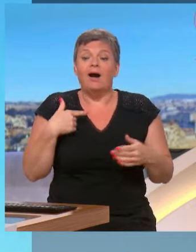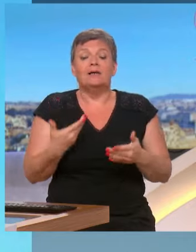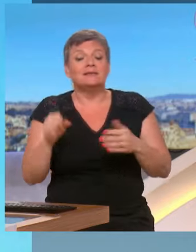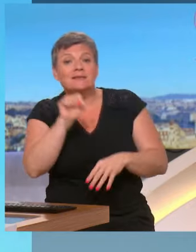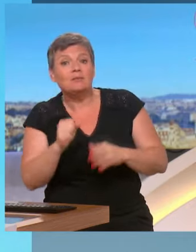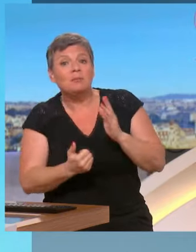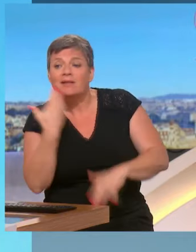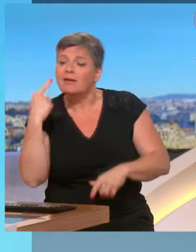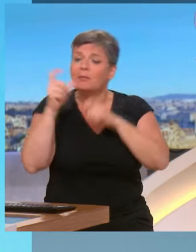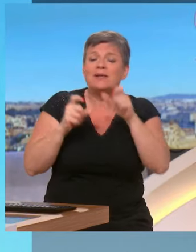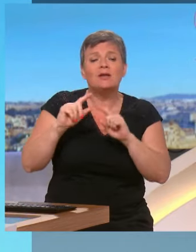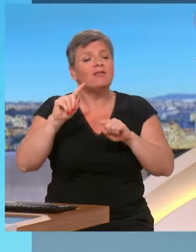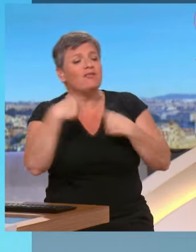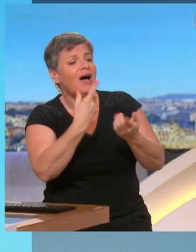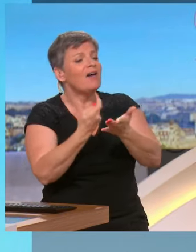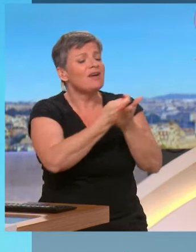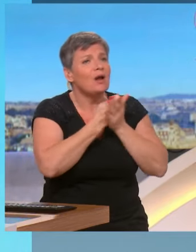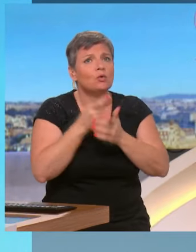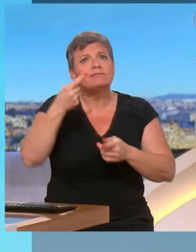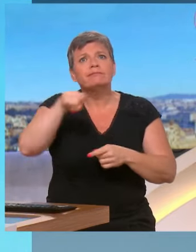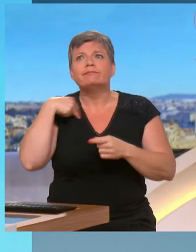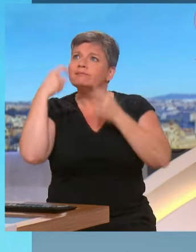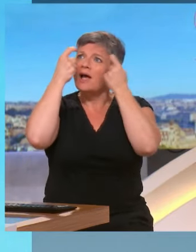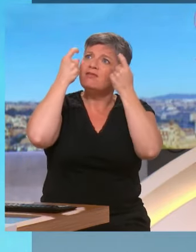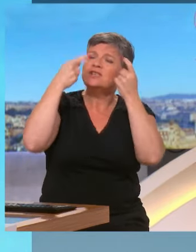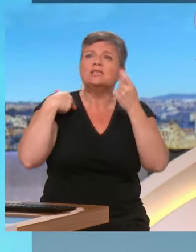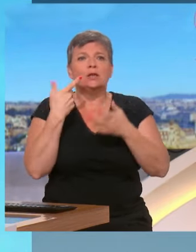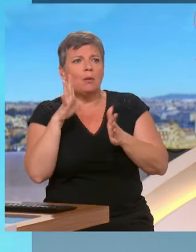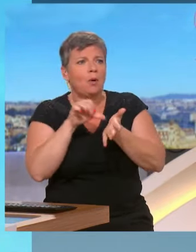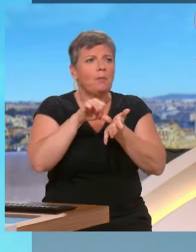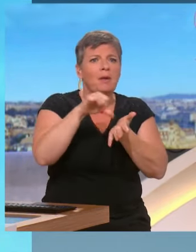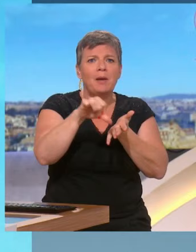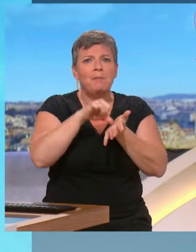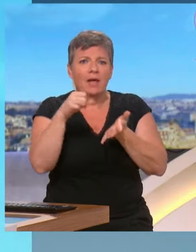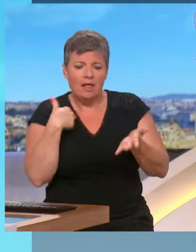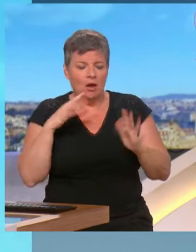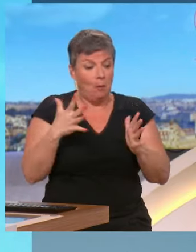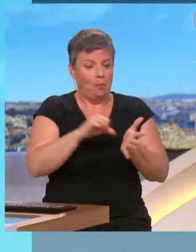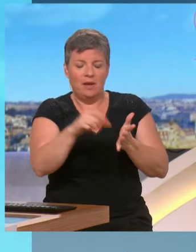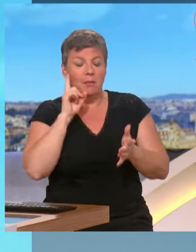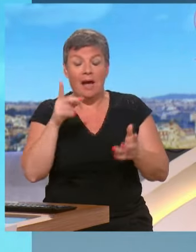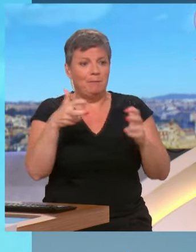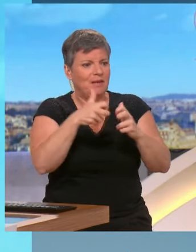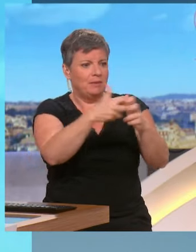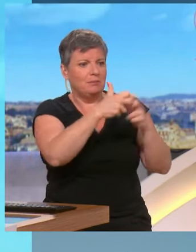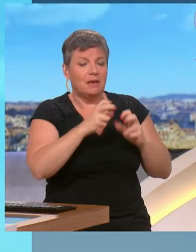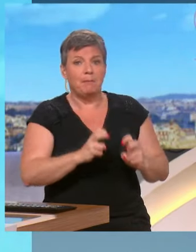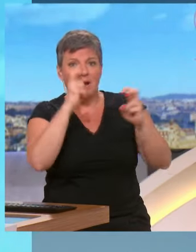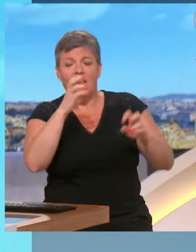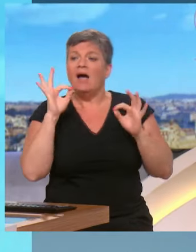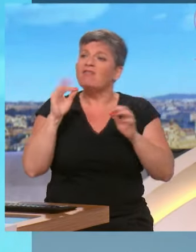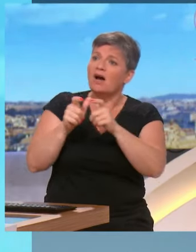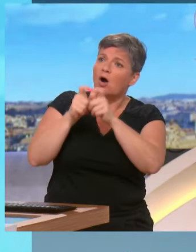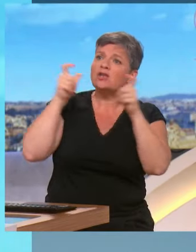peut-être qu vont aller faire leurs courses et vont se dire comment je vais payer mon caddie dont le prix a explosé. C'est ça qui m'intéresse. Comment on bloque les marges des